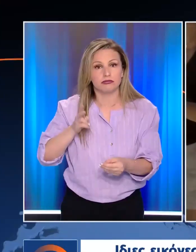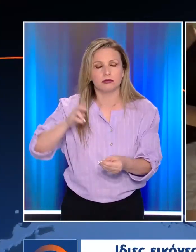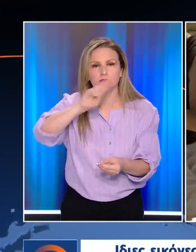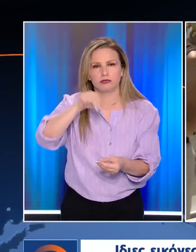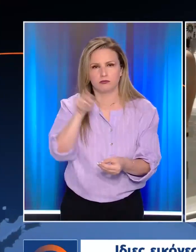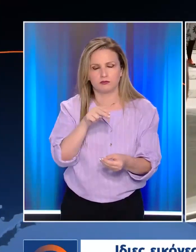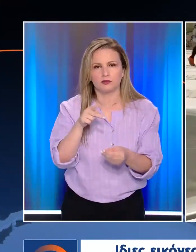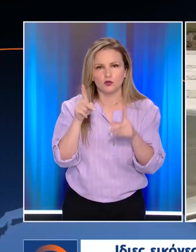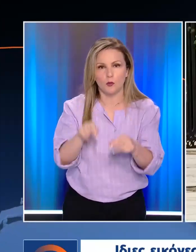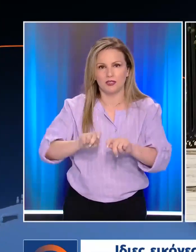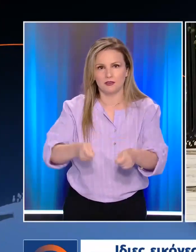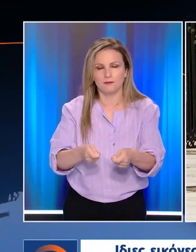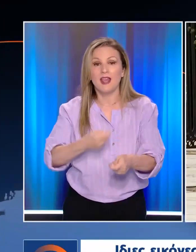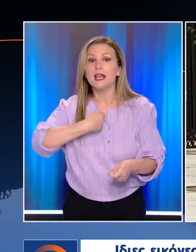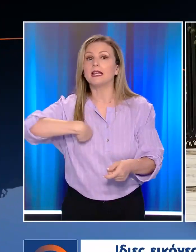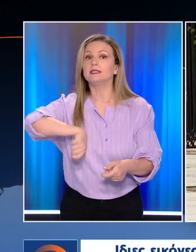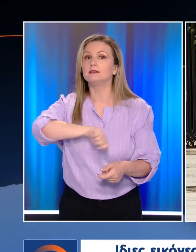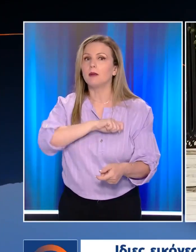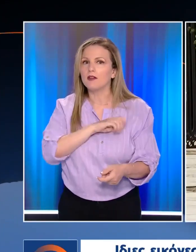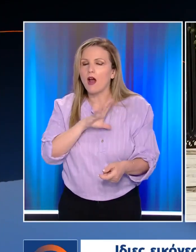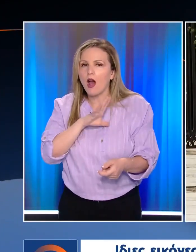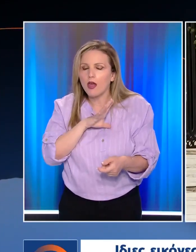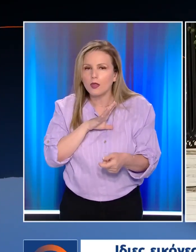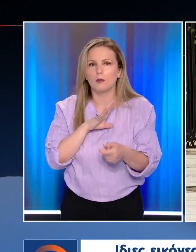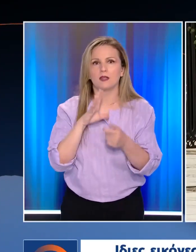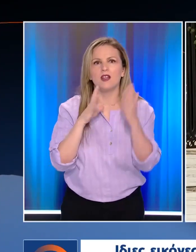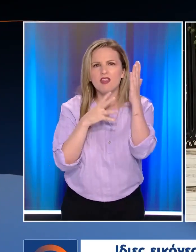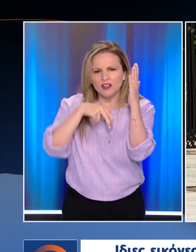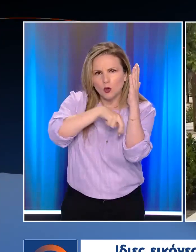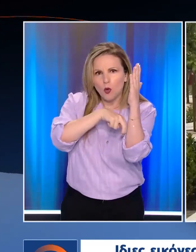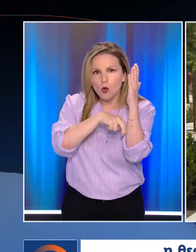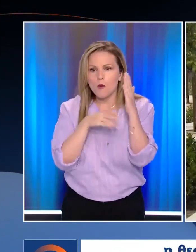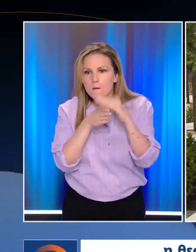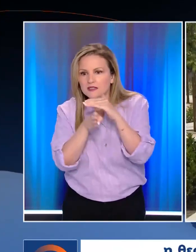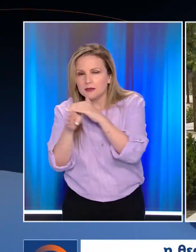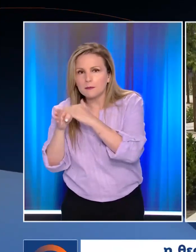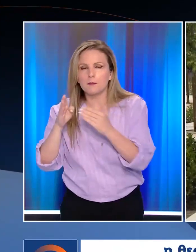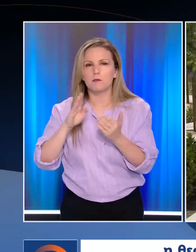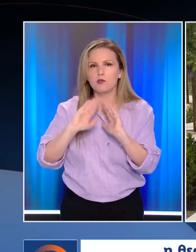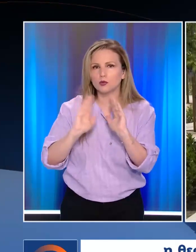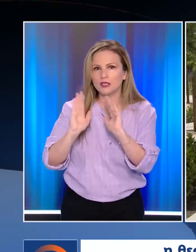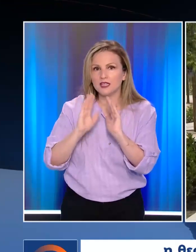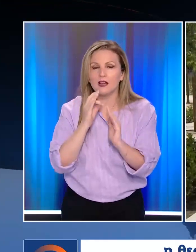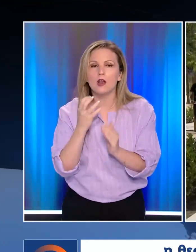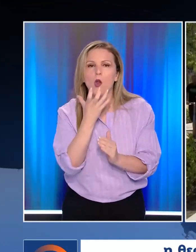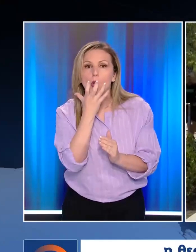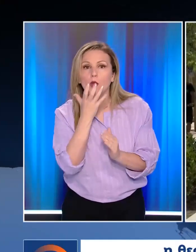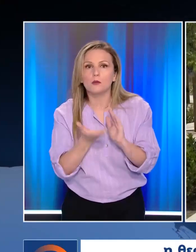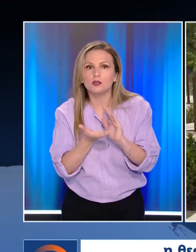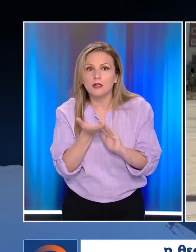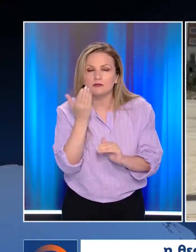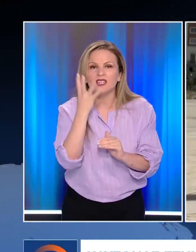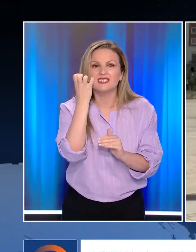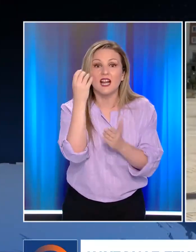Ήδιες εικόνες και στην Ισπανία με τους Μαδρυλένους να προσπαθούν να προστατευτούν από τη ζέστη. Εκεί η θερμοκρασία αναμένεται να αγγίξει τους 40 βαθμούς